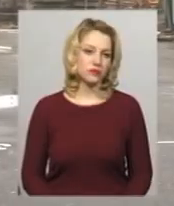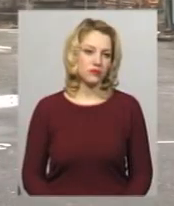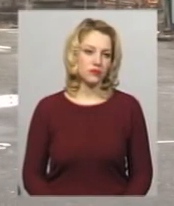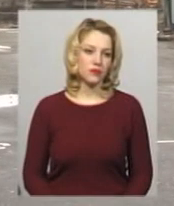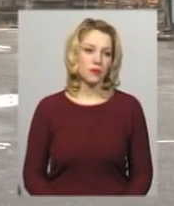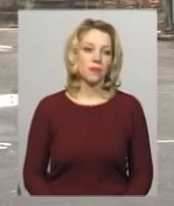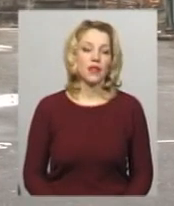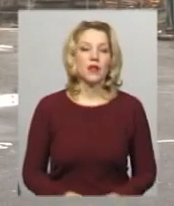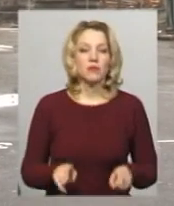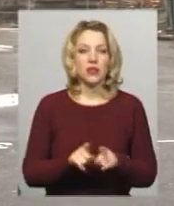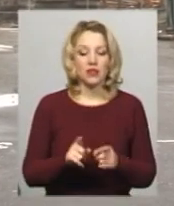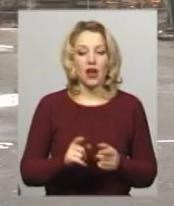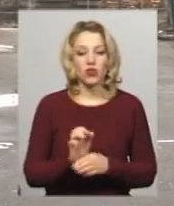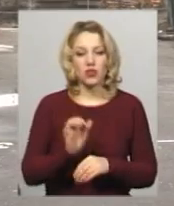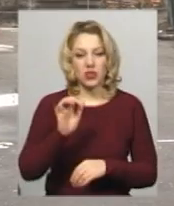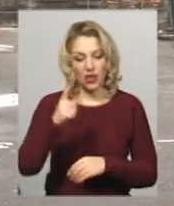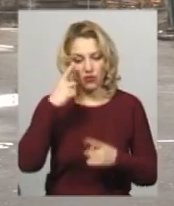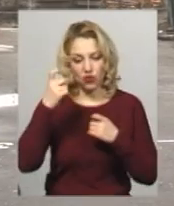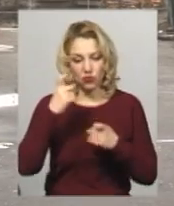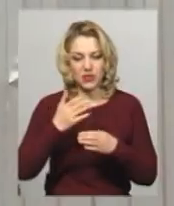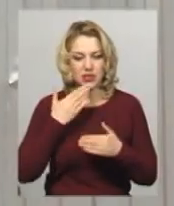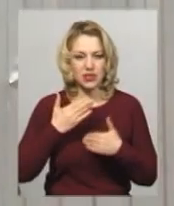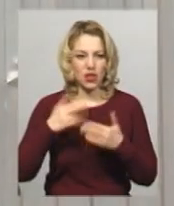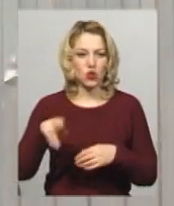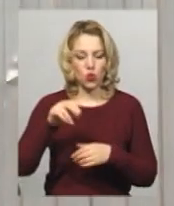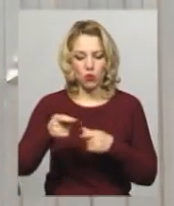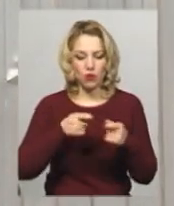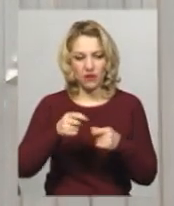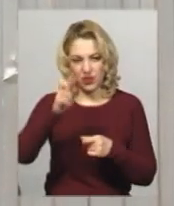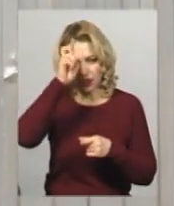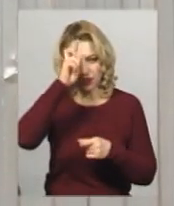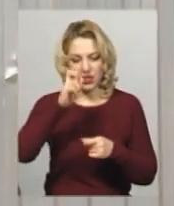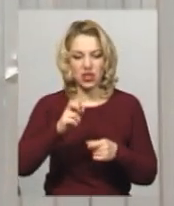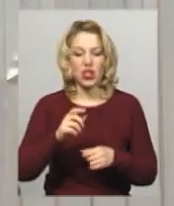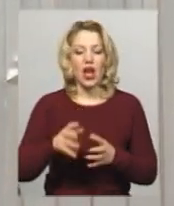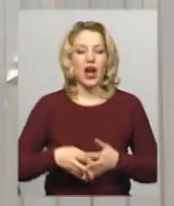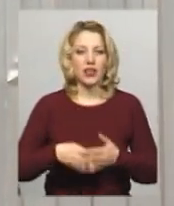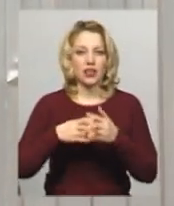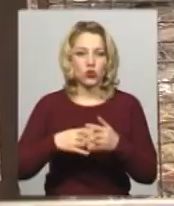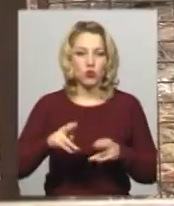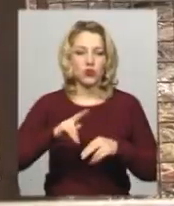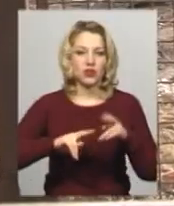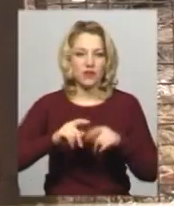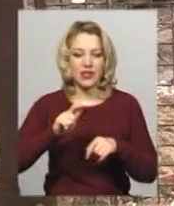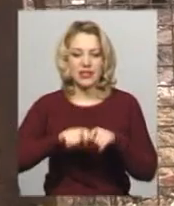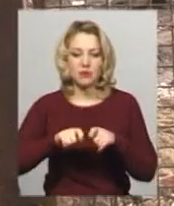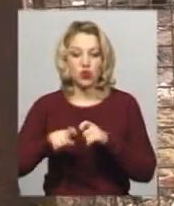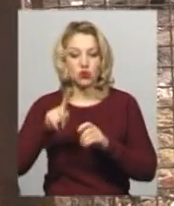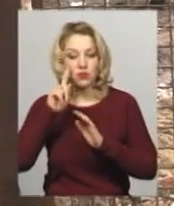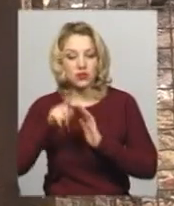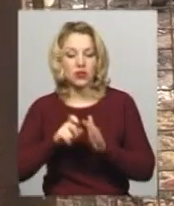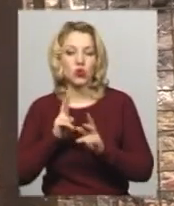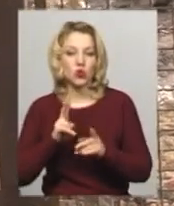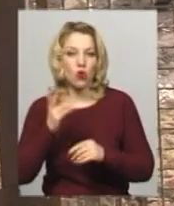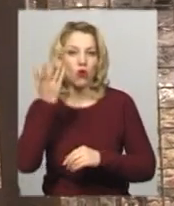Ми також надіслали інформаційний запит до управління Державної архітектурно-будівельної інспекції в Хмельницькій області, аби дізнатися, хто і коли дав дозвіл